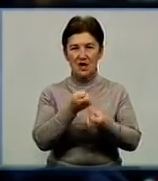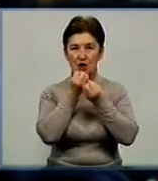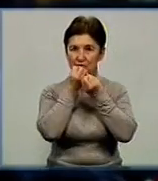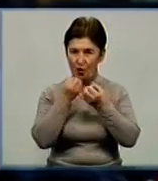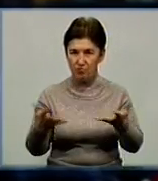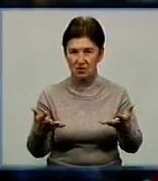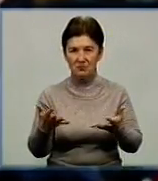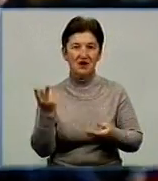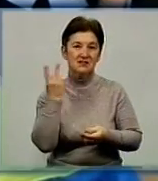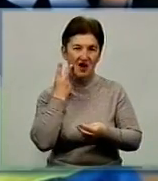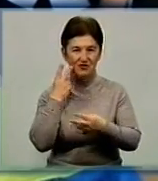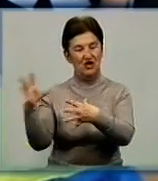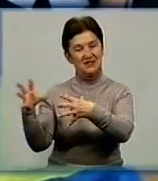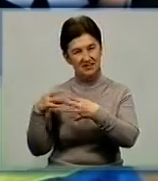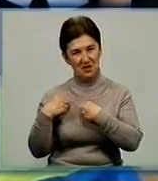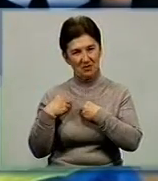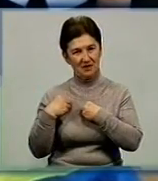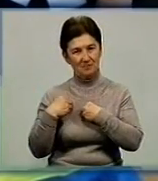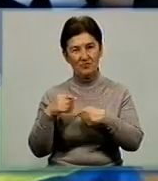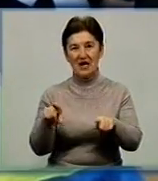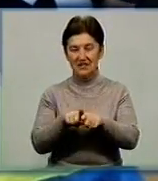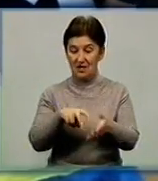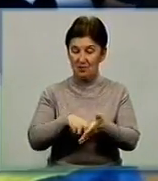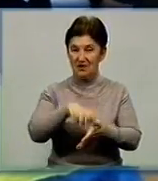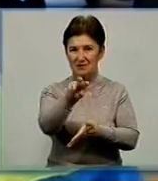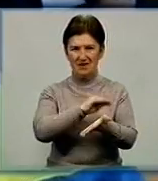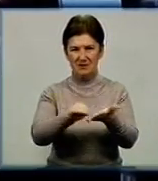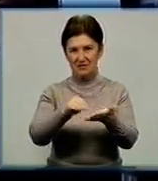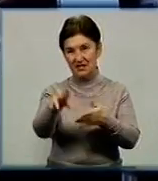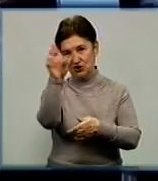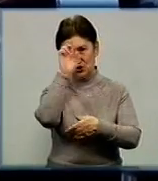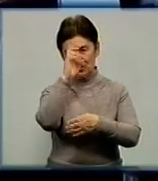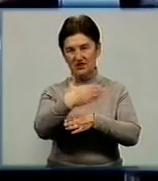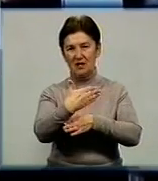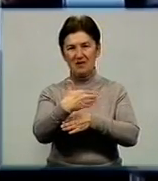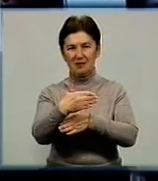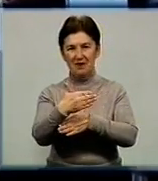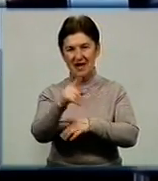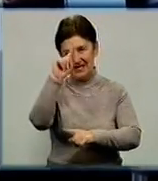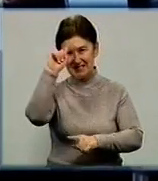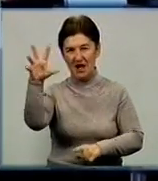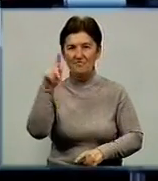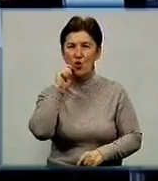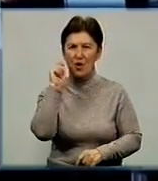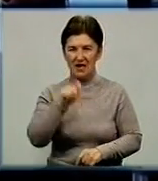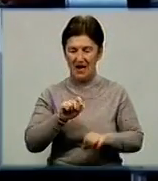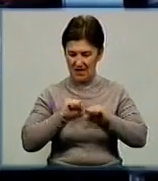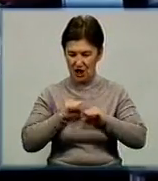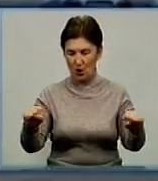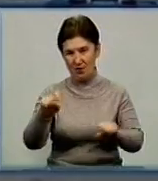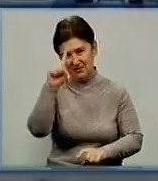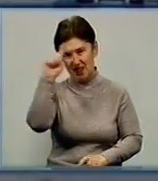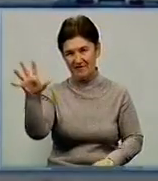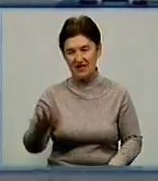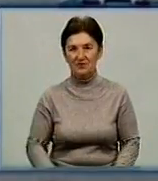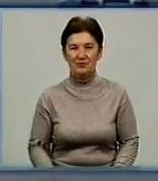ми завжди з ними. Крім листів написали і побажання на державному прапорі. Слава Україні! Героям слава!